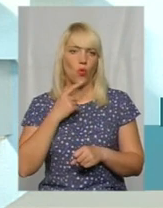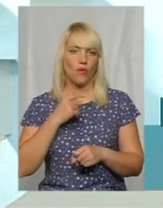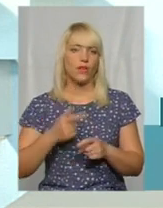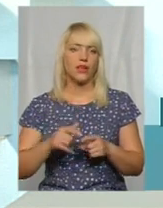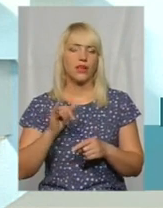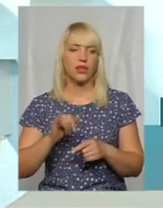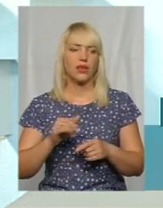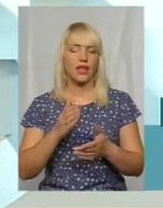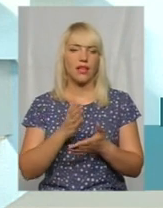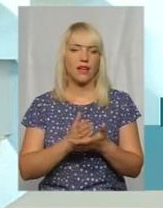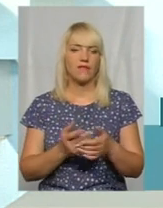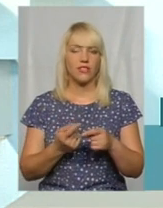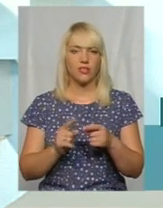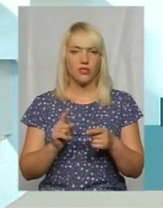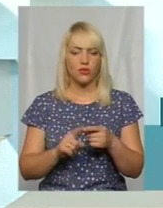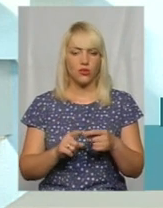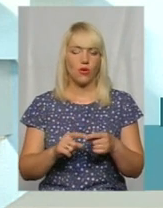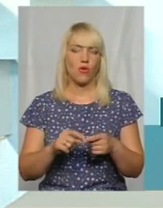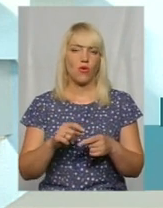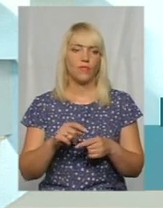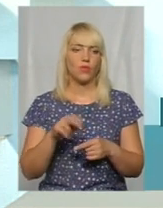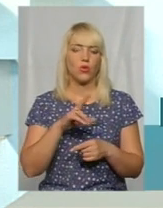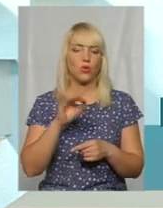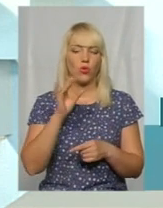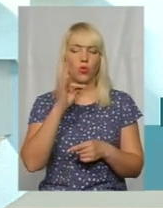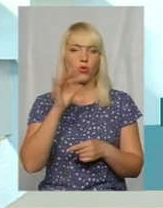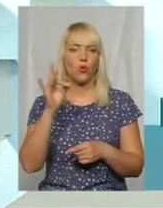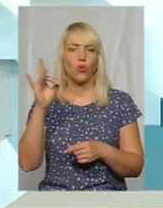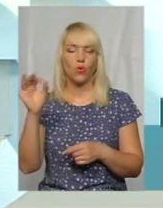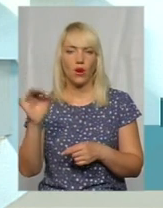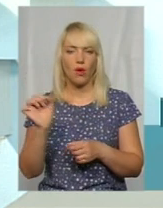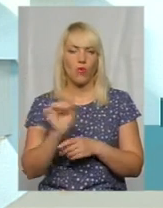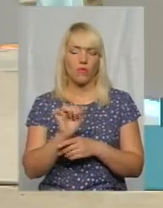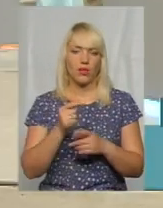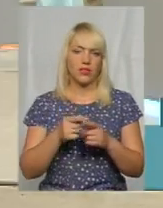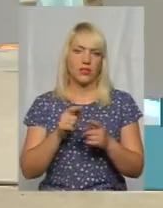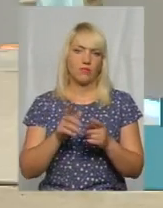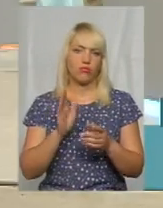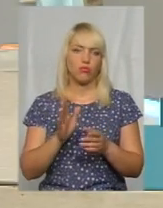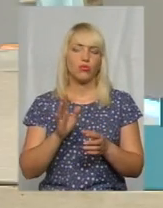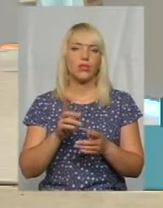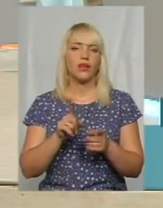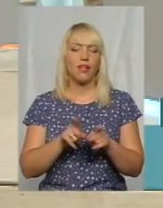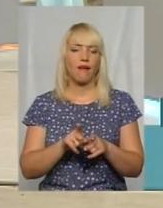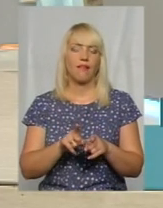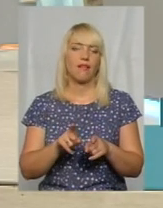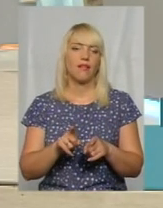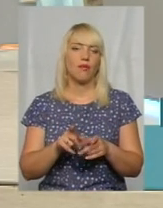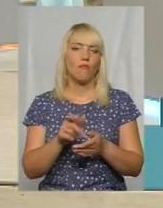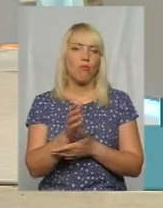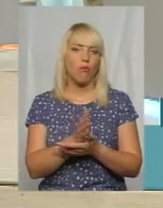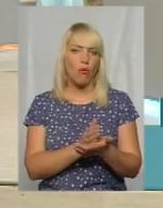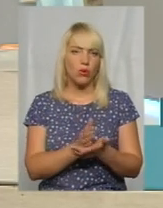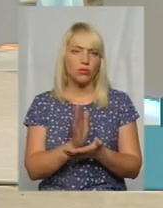доноромобіля, це безумовно буде така доступна послуга,